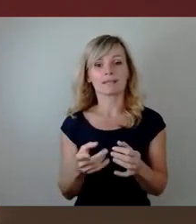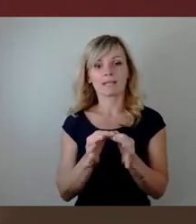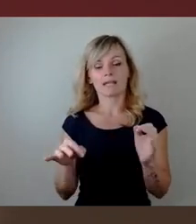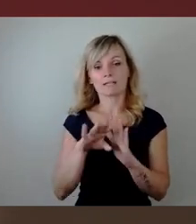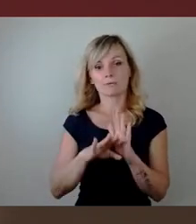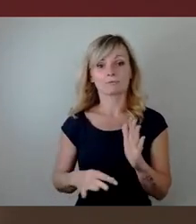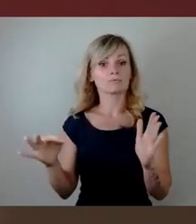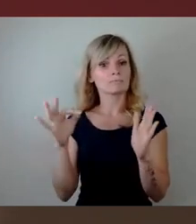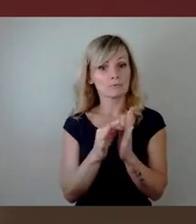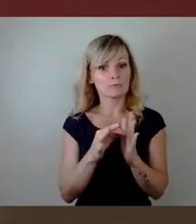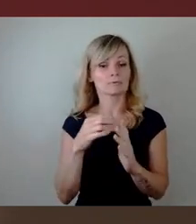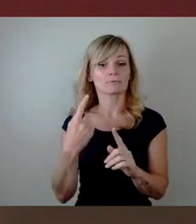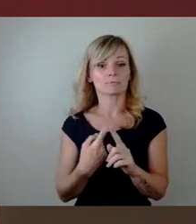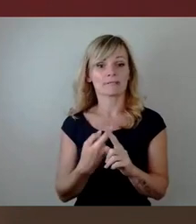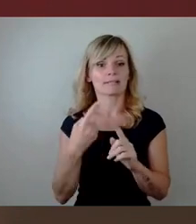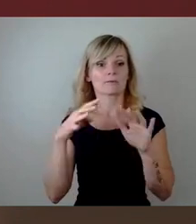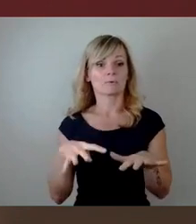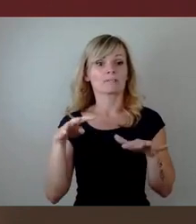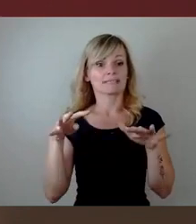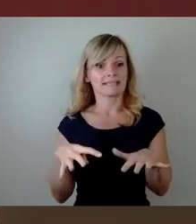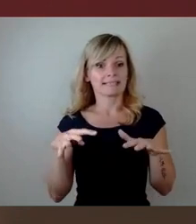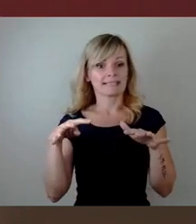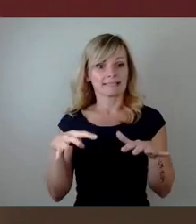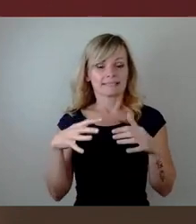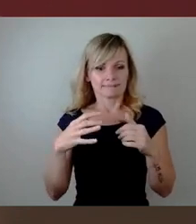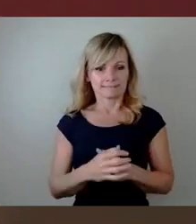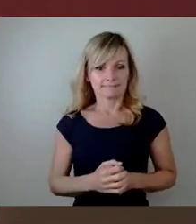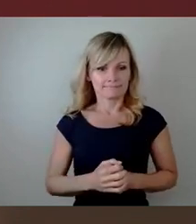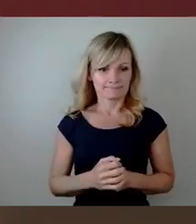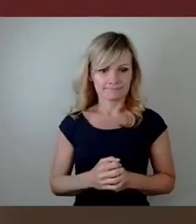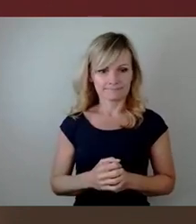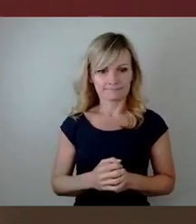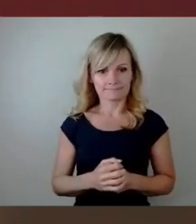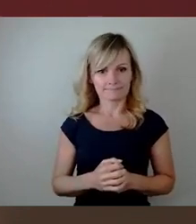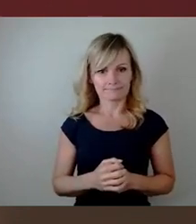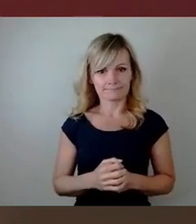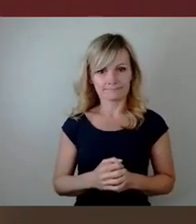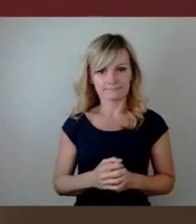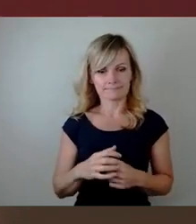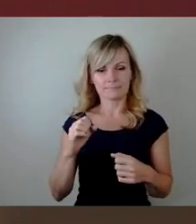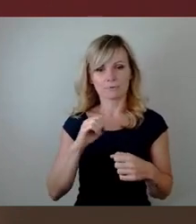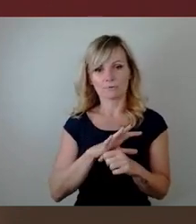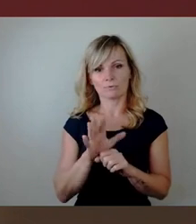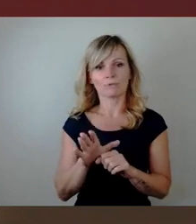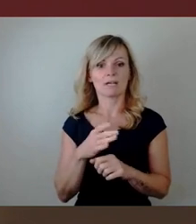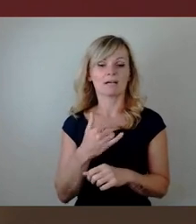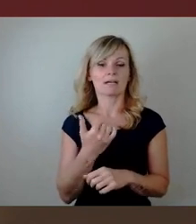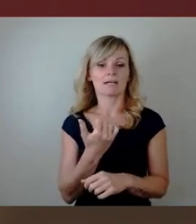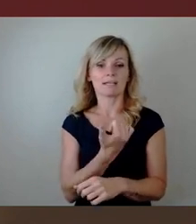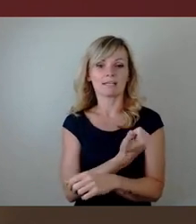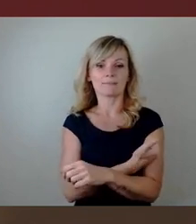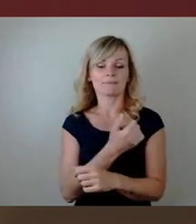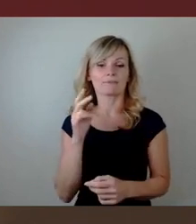19, der überschrieben ist über Corona-Impfschaden, Aufklärung, Aufarbeitung und Hilfe für die Betroffenen.